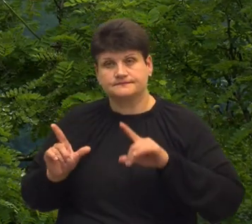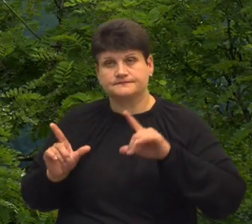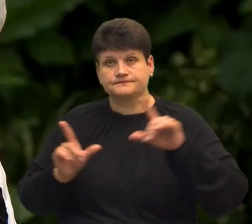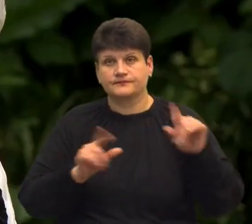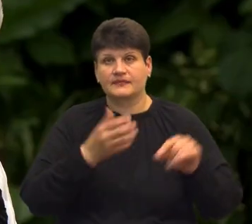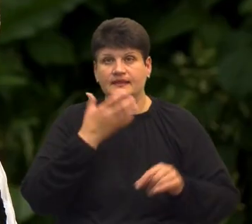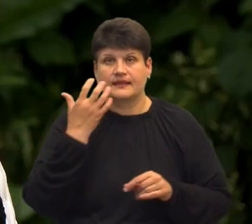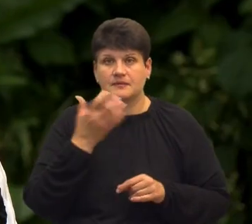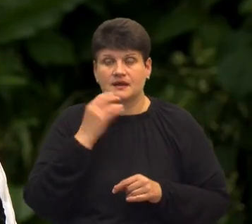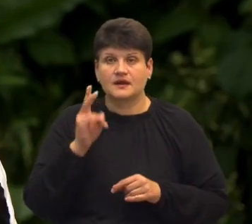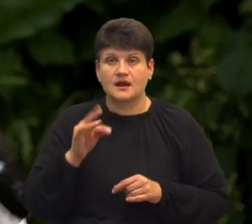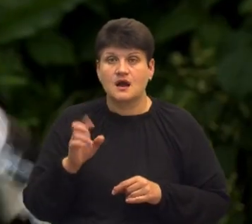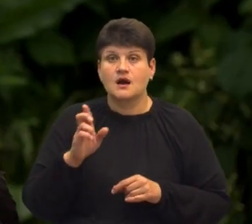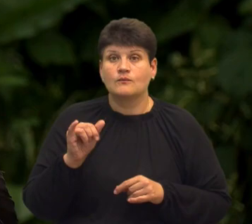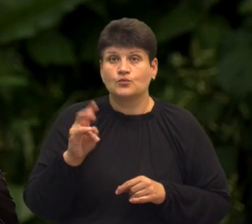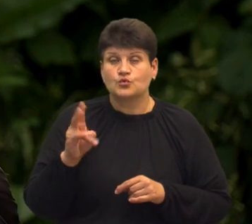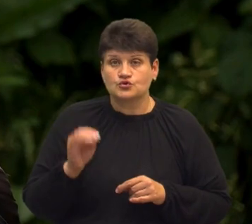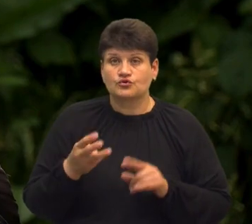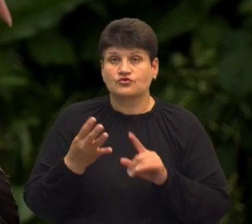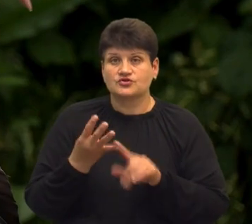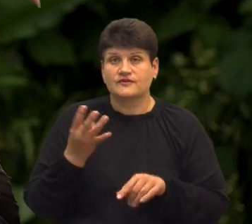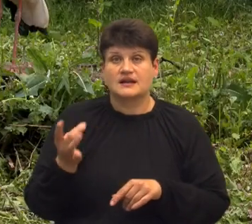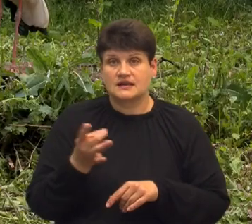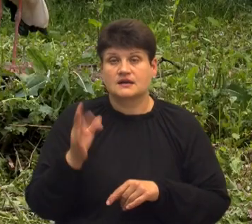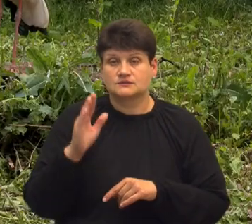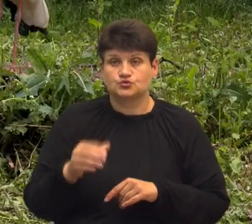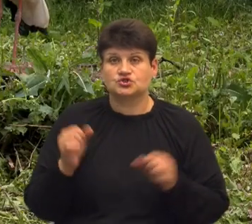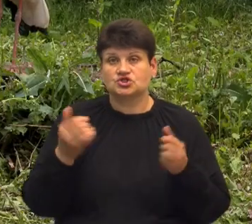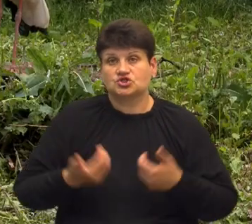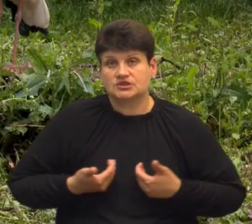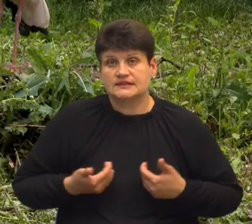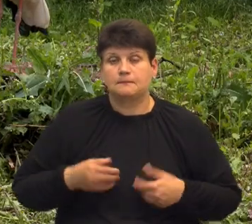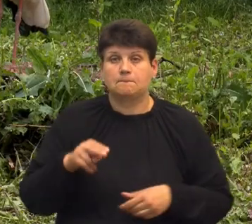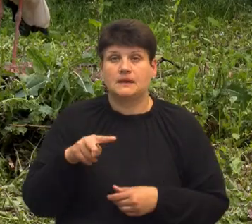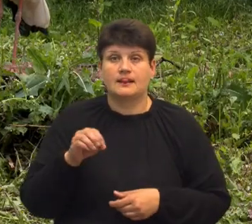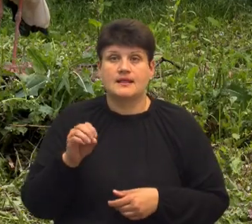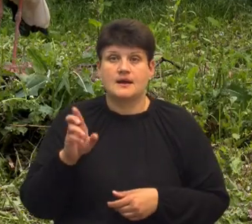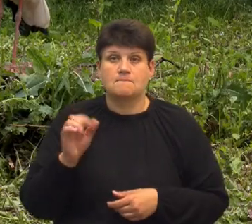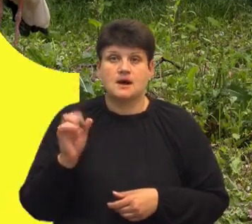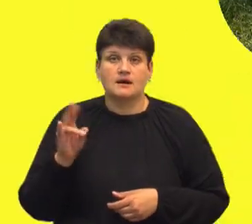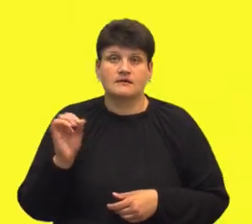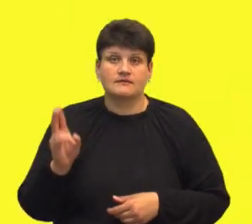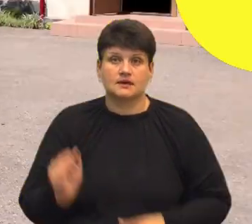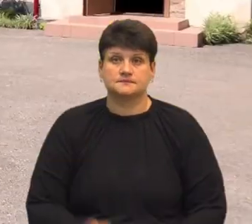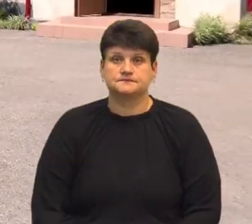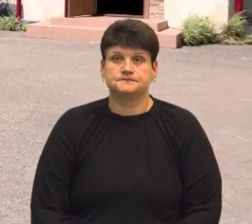А Бузьков четверте зимуватиме у Плебанівці. Людмила Путькалець, Андрій Міц, Суспільне новини, Тернопільщина.